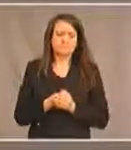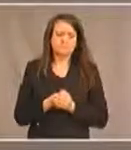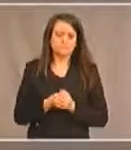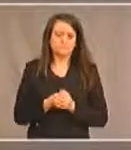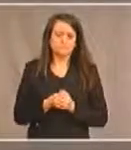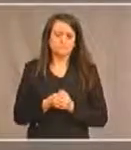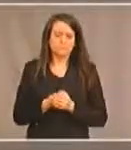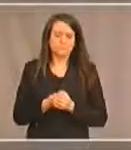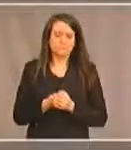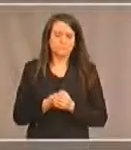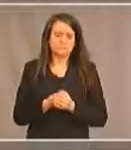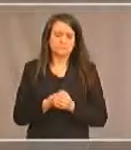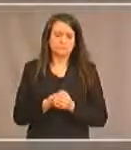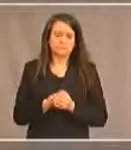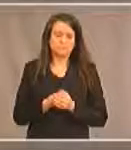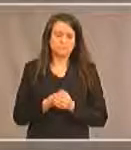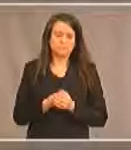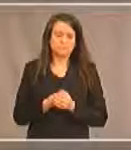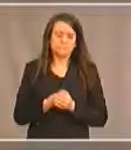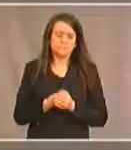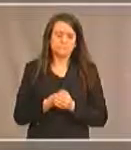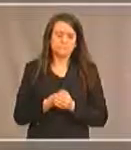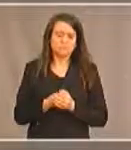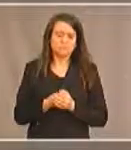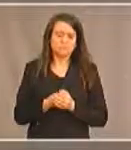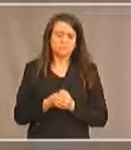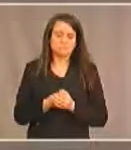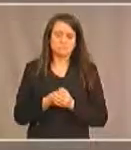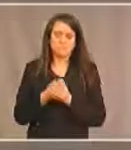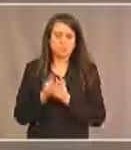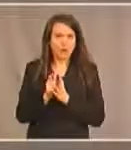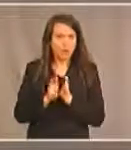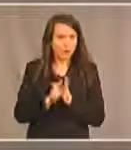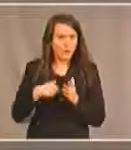une très longue période pour ce qui est de la durée de vie de cette loi